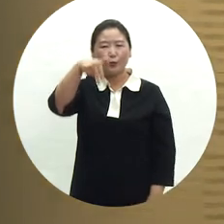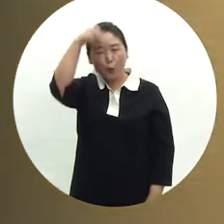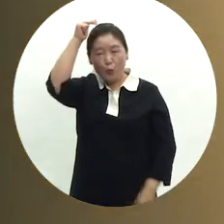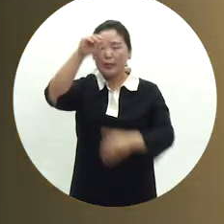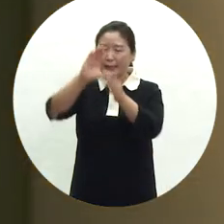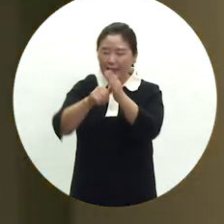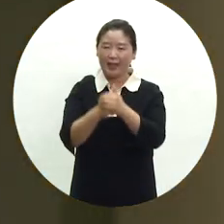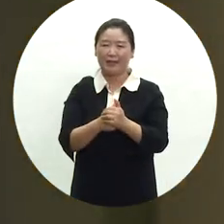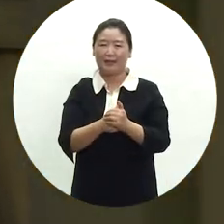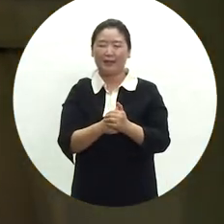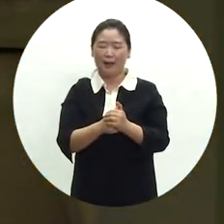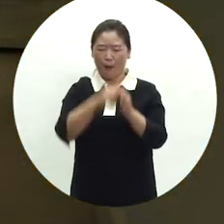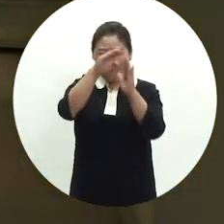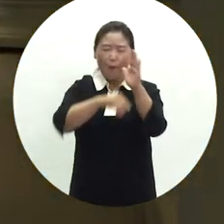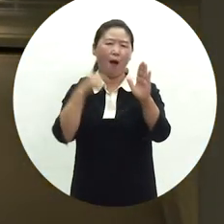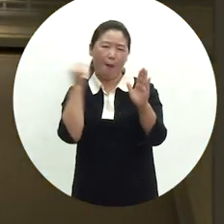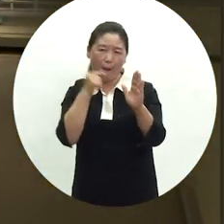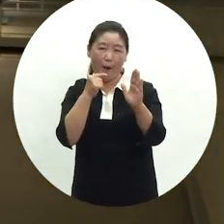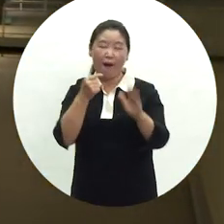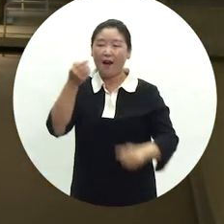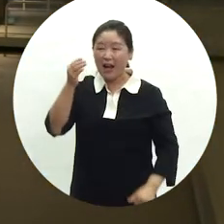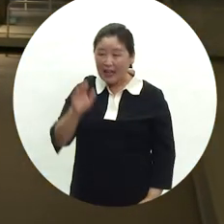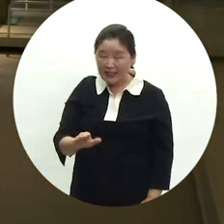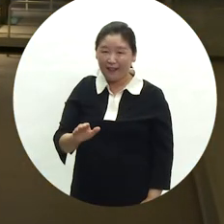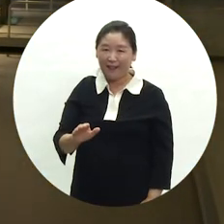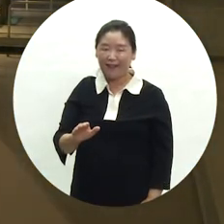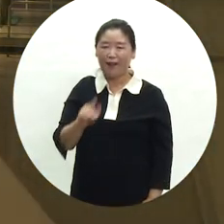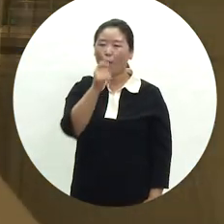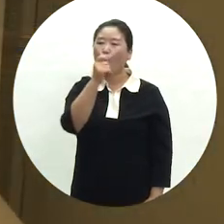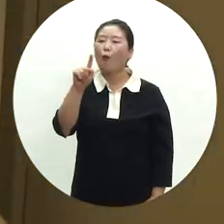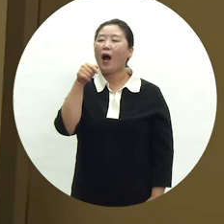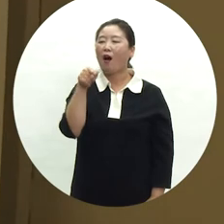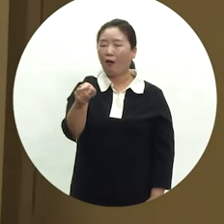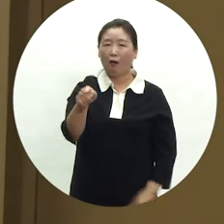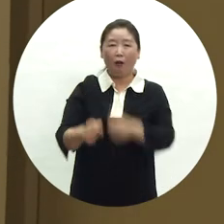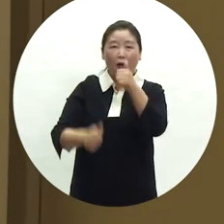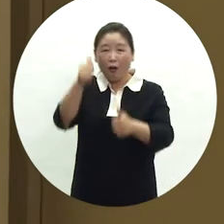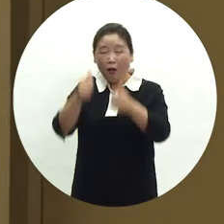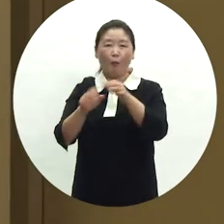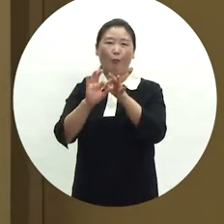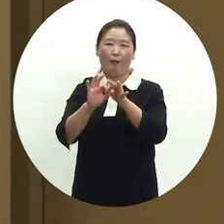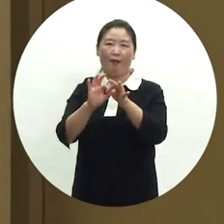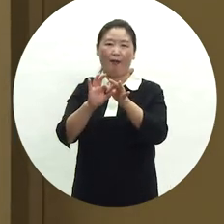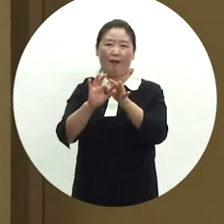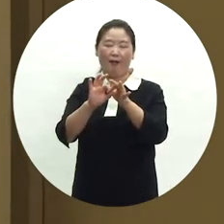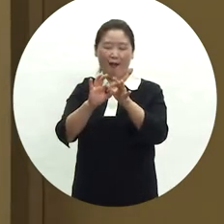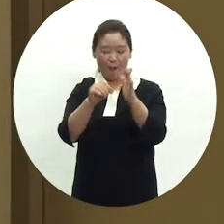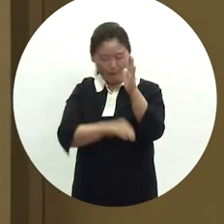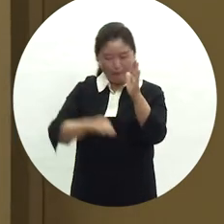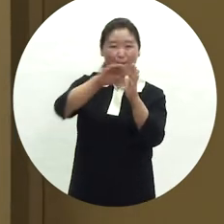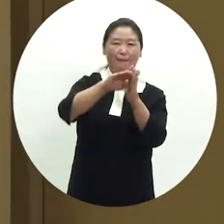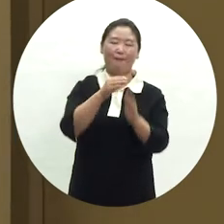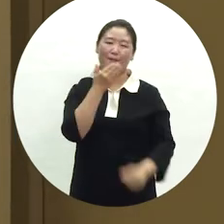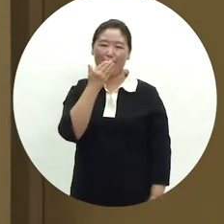엄격한 신분사회였지만 엄격한 사회제도와는 달리 법적으로는 과거시험을 통해 신분상승이